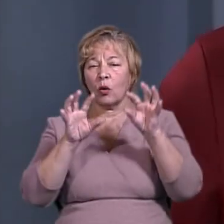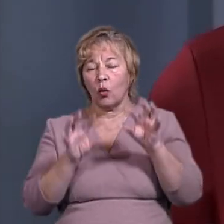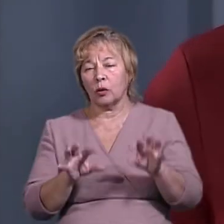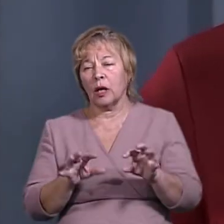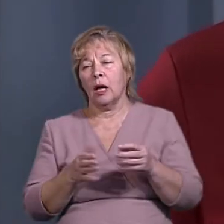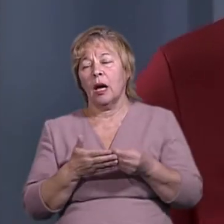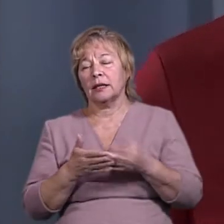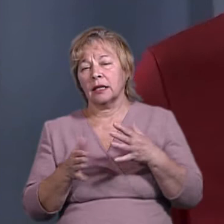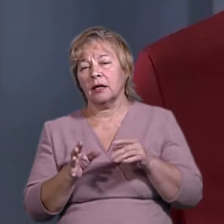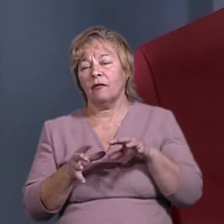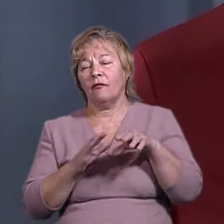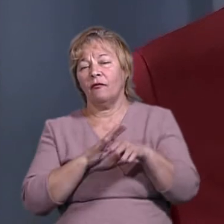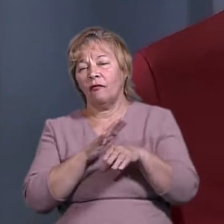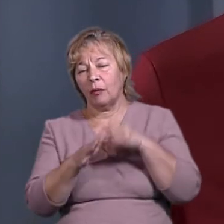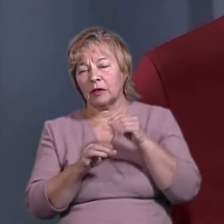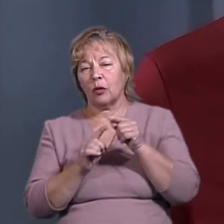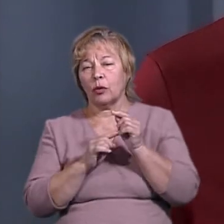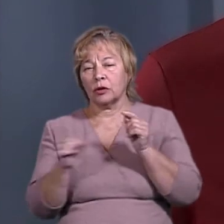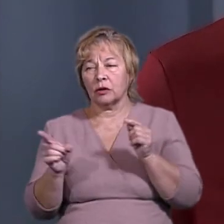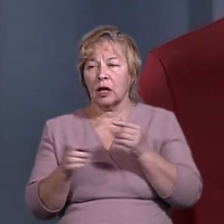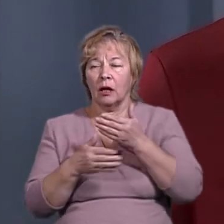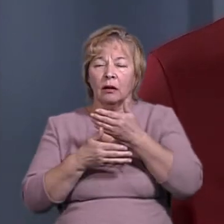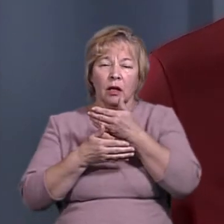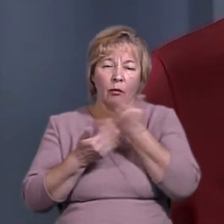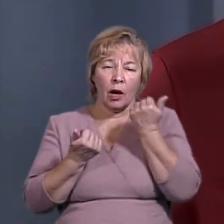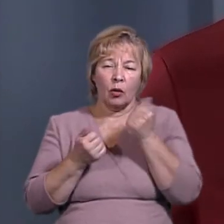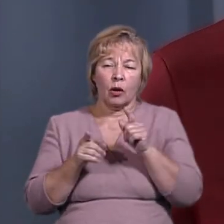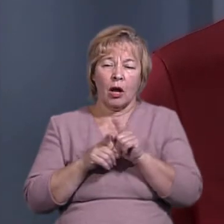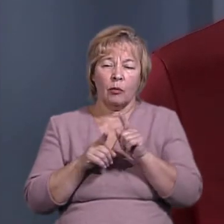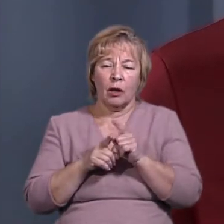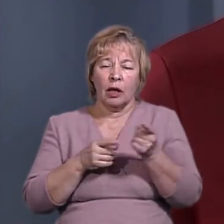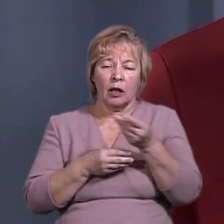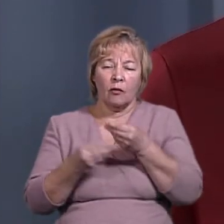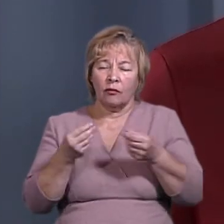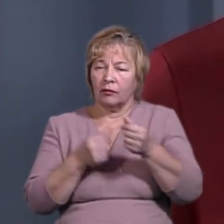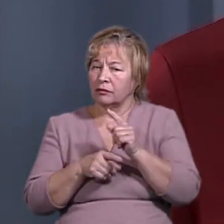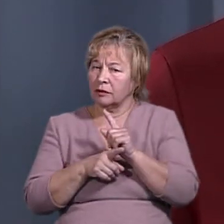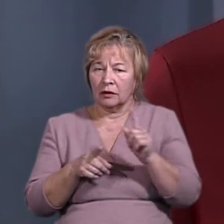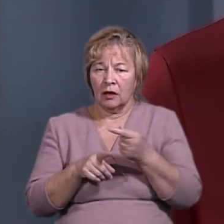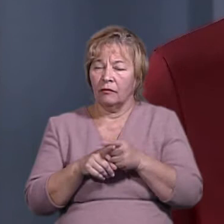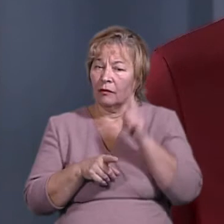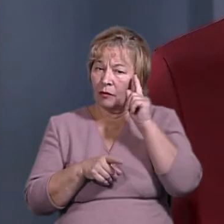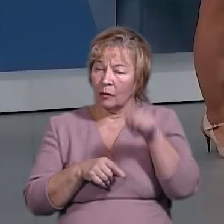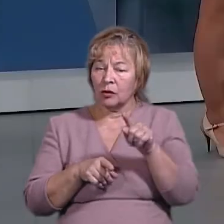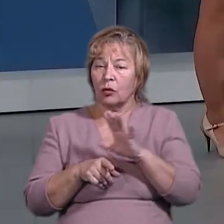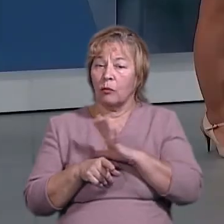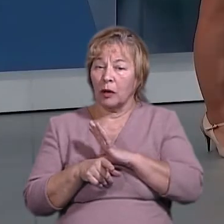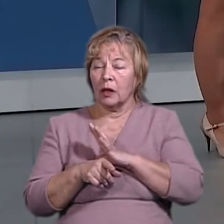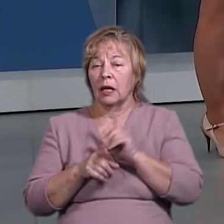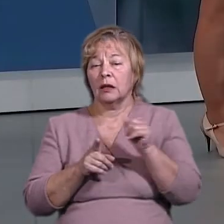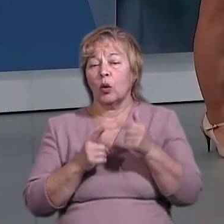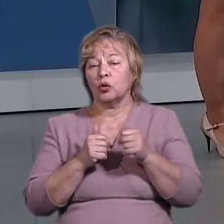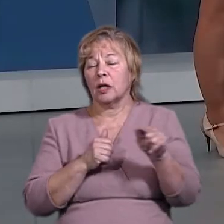оцінки виборчих процесів, немає порогу лояльності до фальсифікації. Навіть якщо вони відбулися на декількох